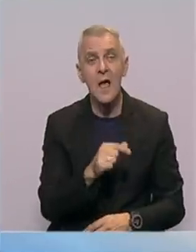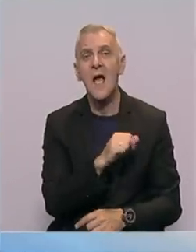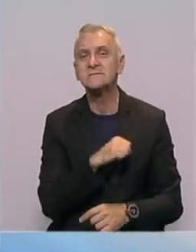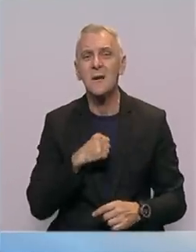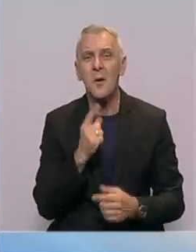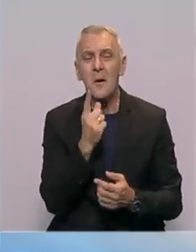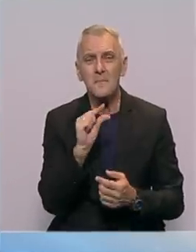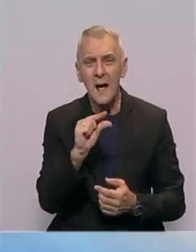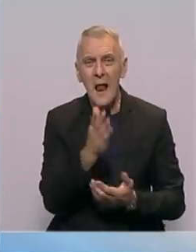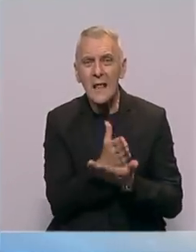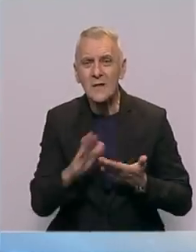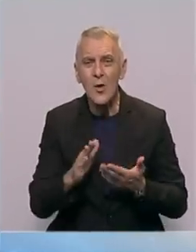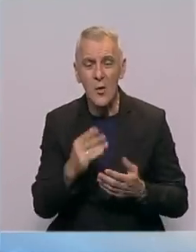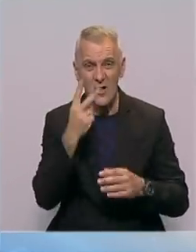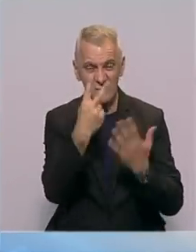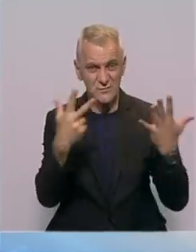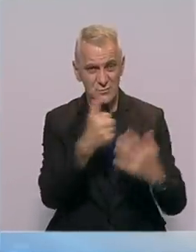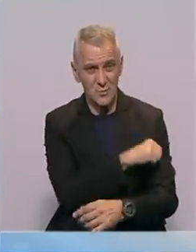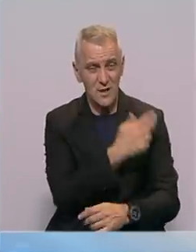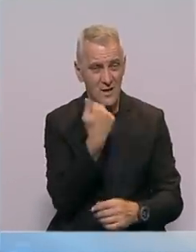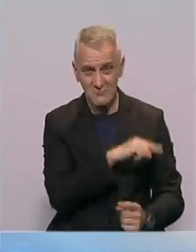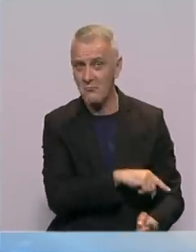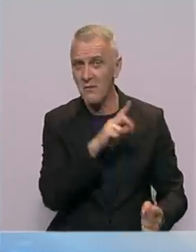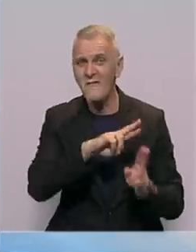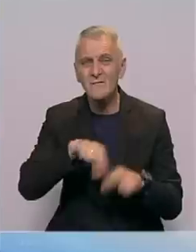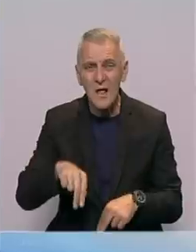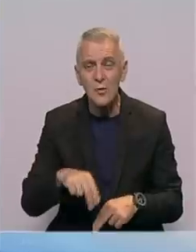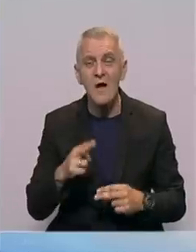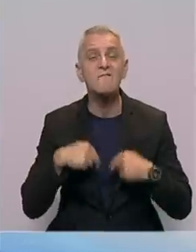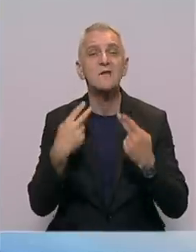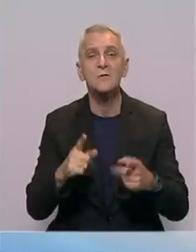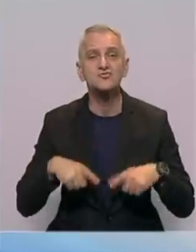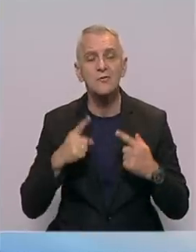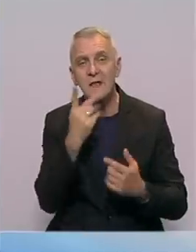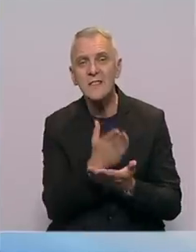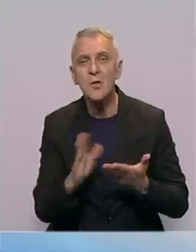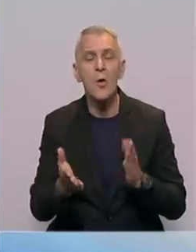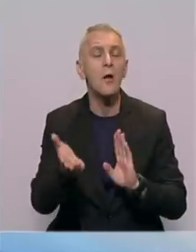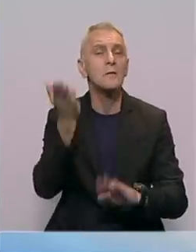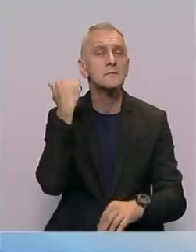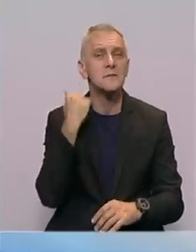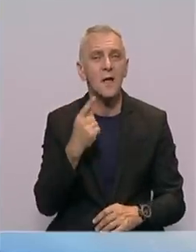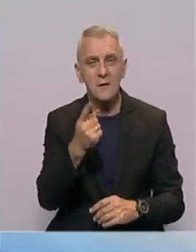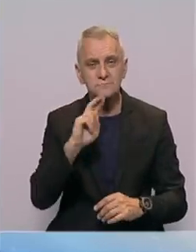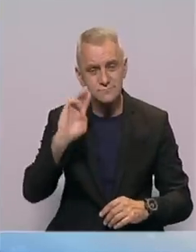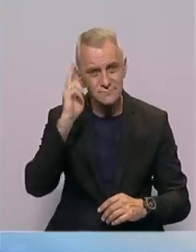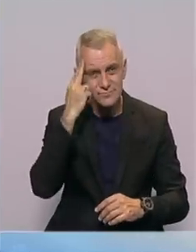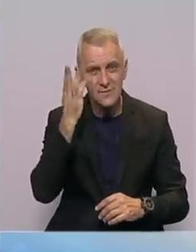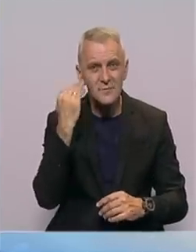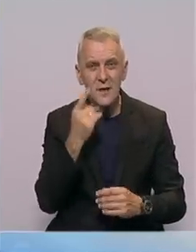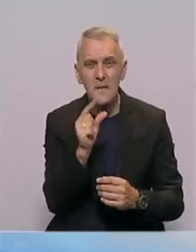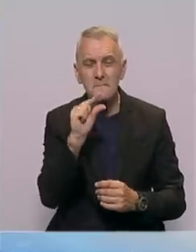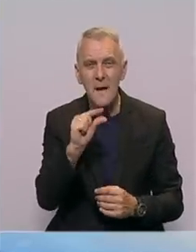mali dio se tokom 28 godina vratio u svoje domove, vratiti život i dio nekadašnjeg sjaja kojeg se sjeća taj